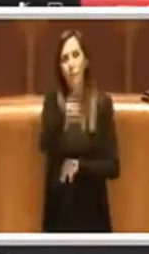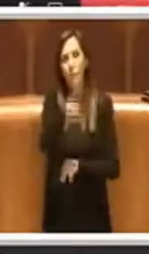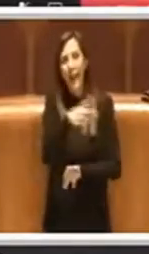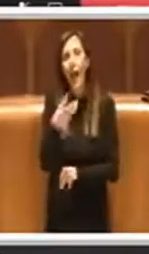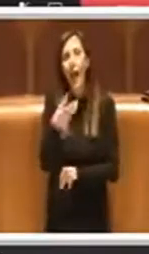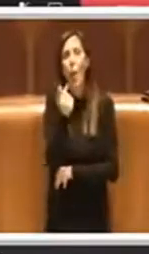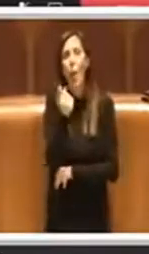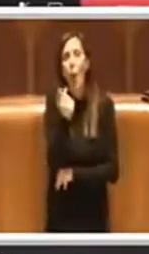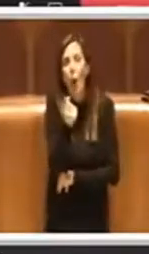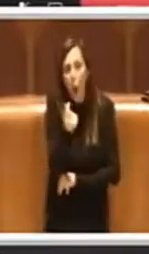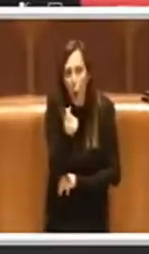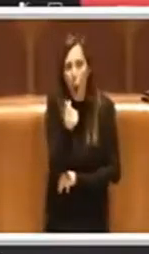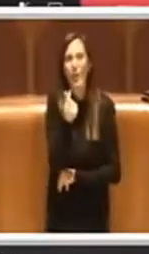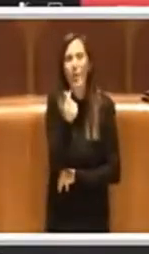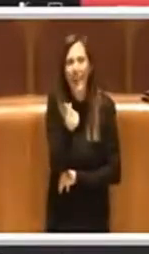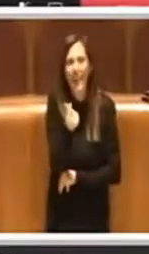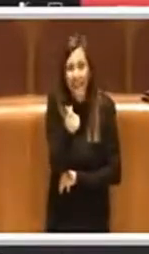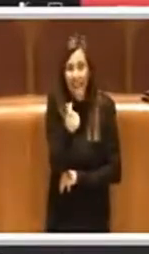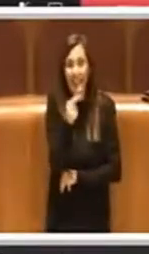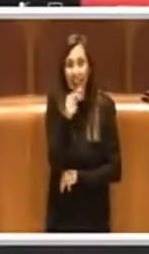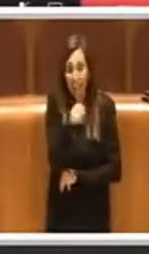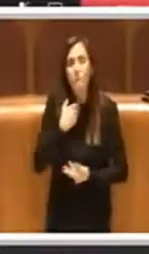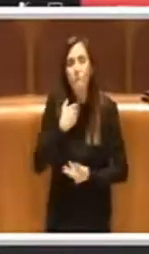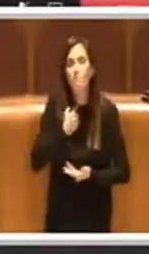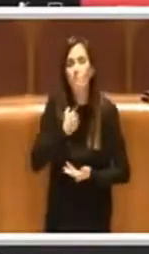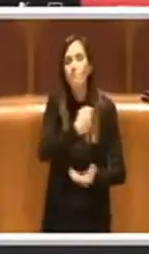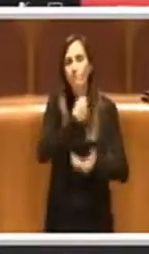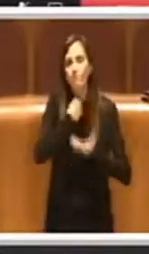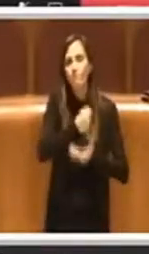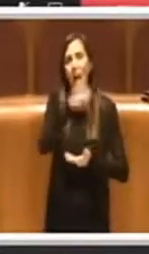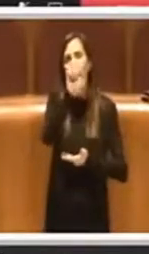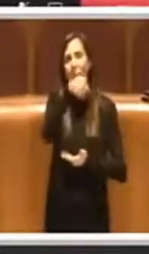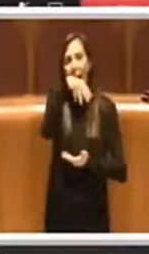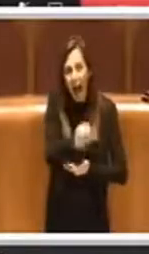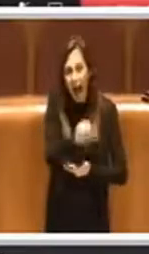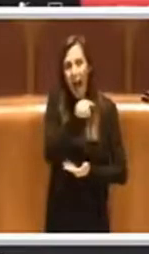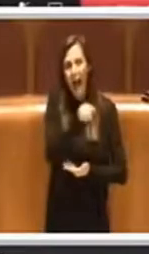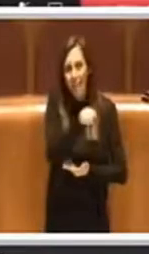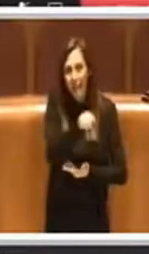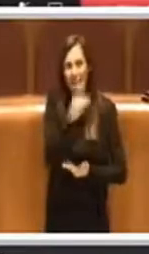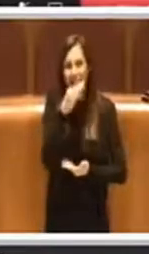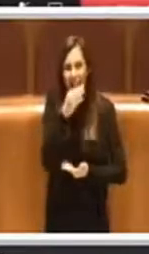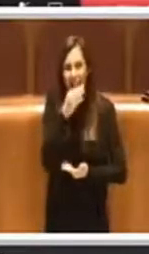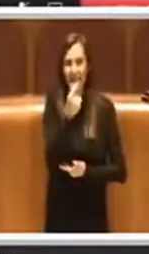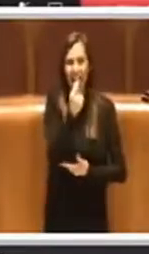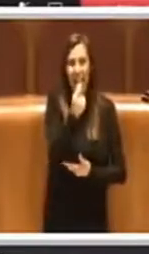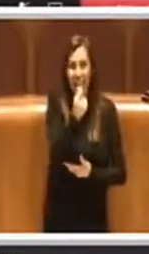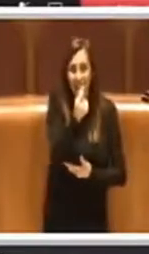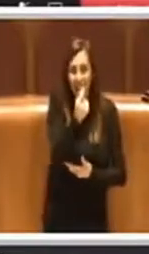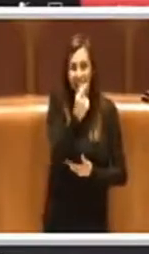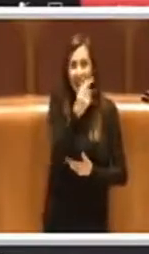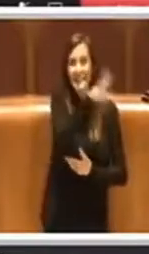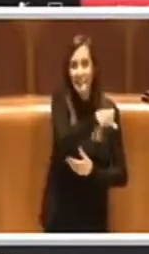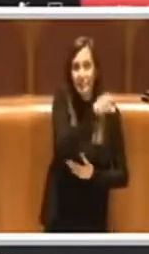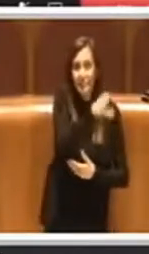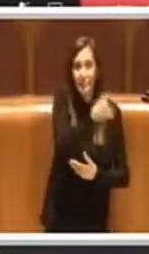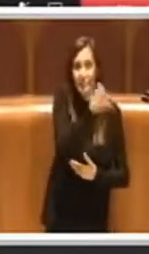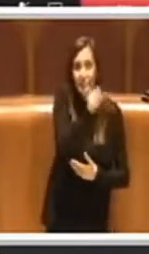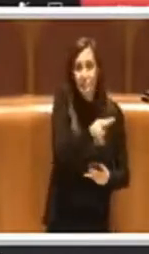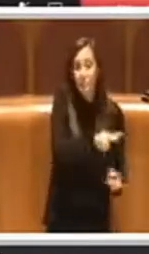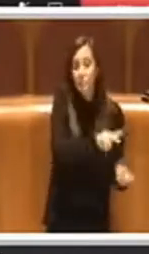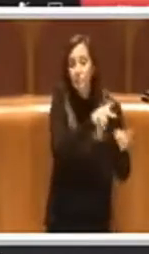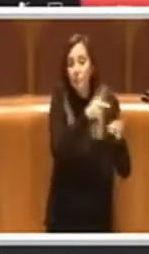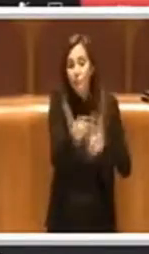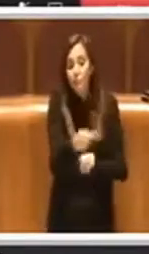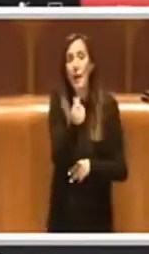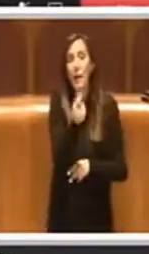e finanziario questo investimento su Ama spostando dei crediti inesigibili a moneta sonante